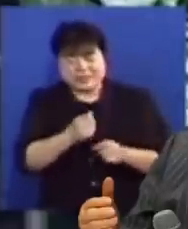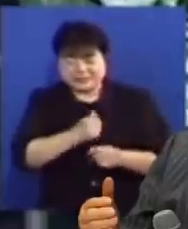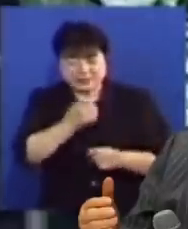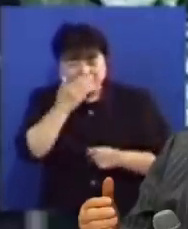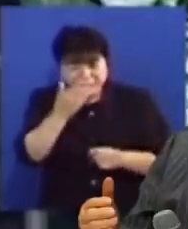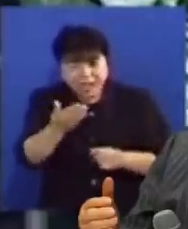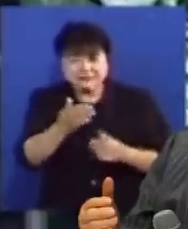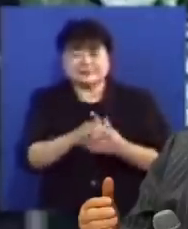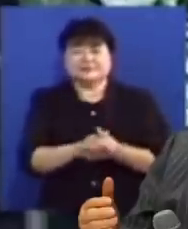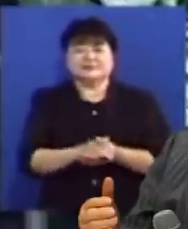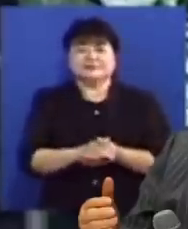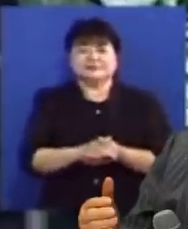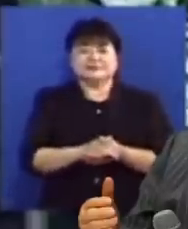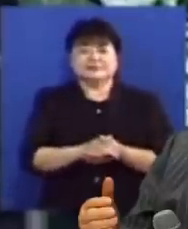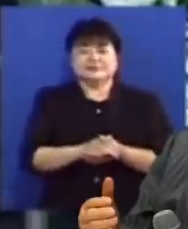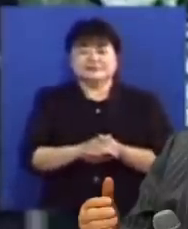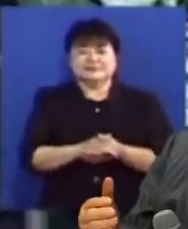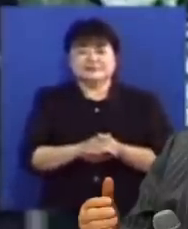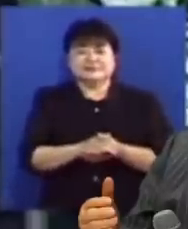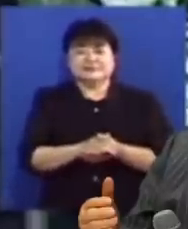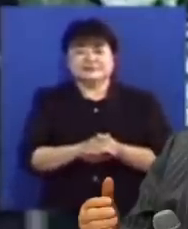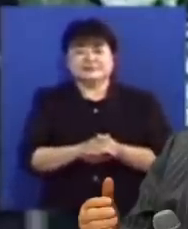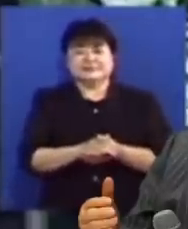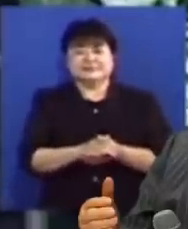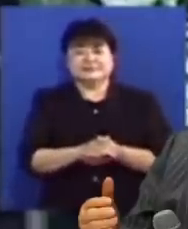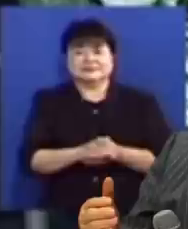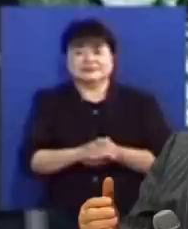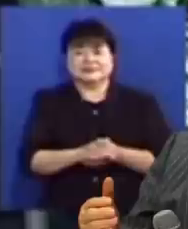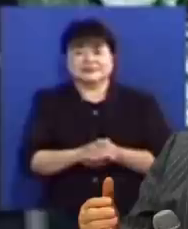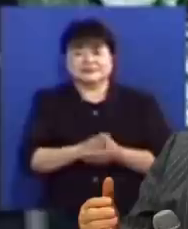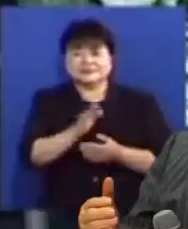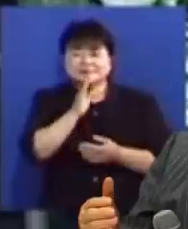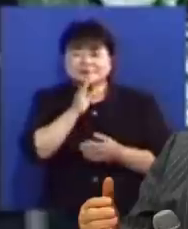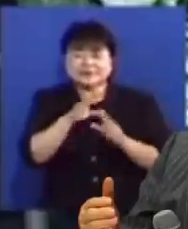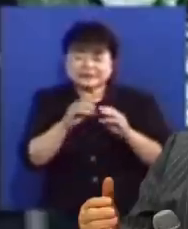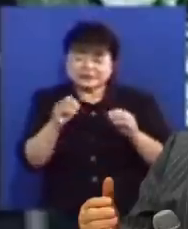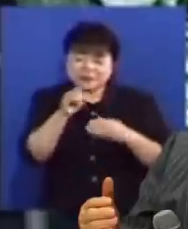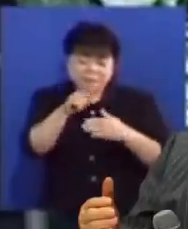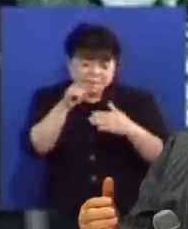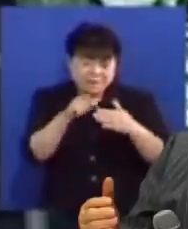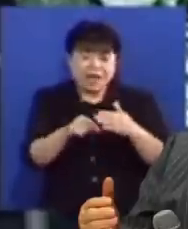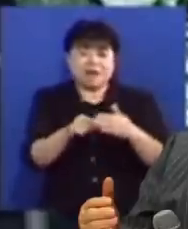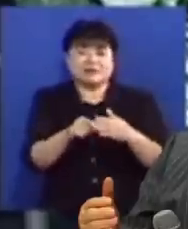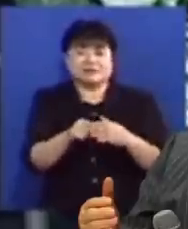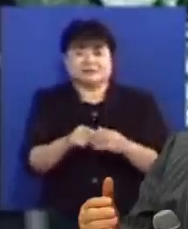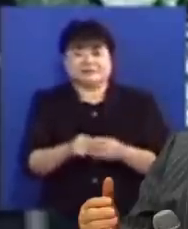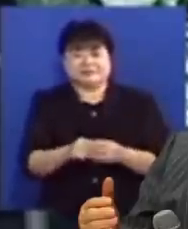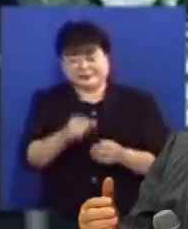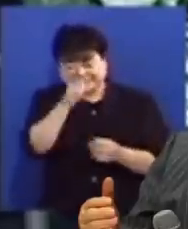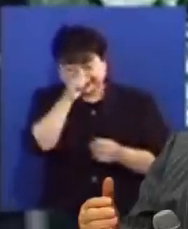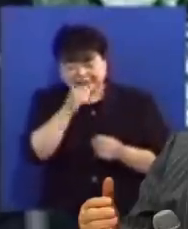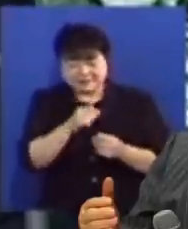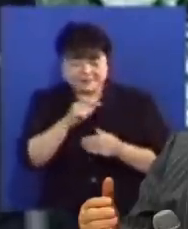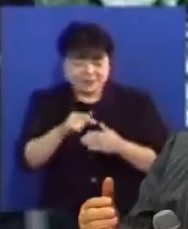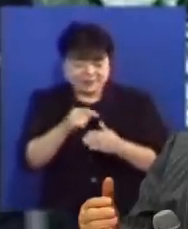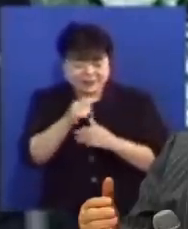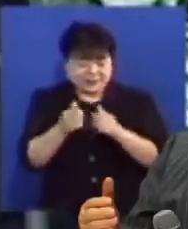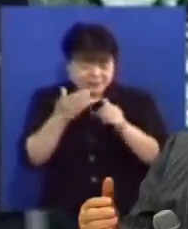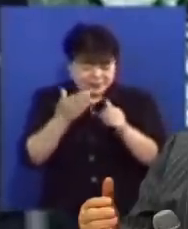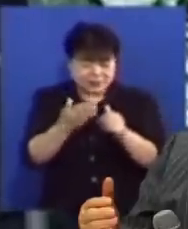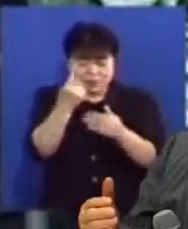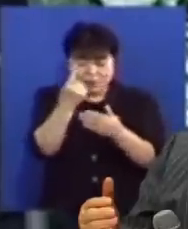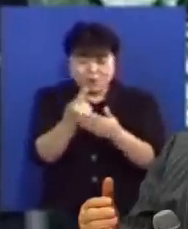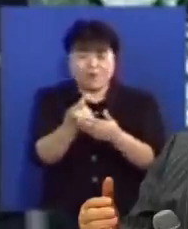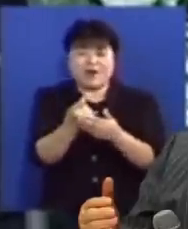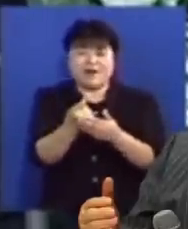오래 못참지 않습니까 아주 양선한 심정 온유한 심정 하나님 성령께서 와서